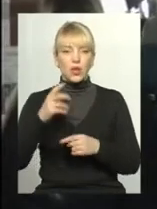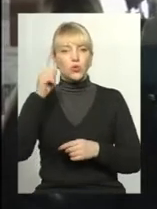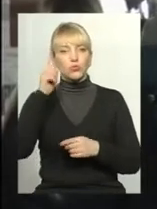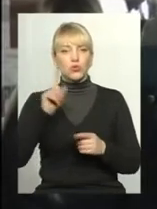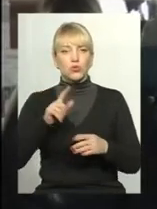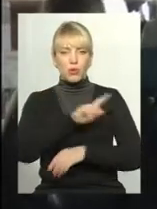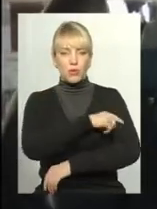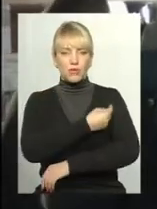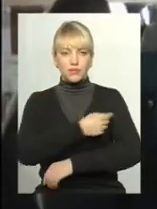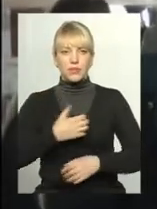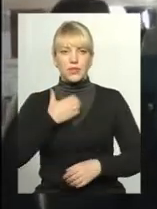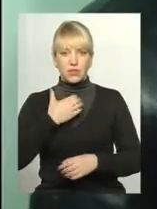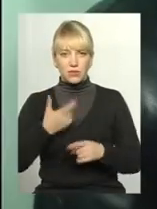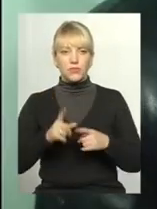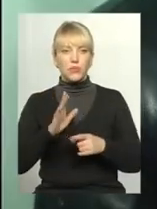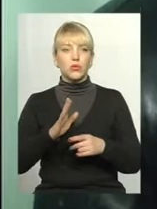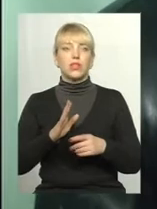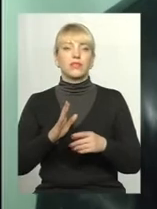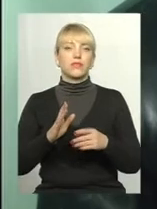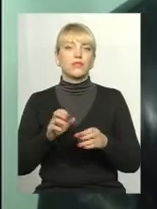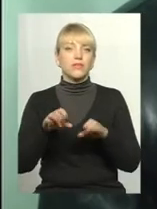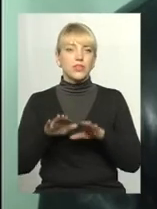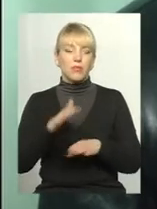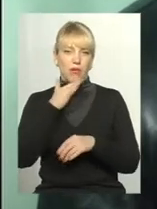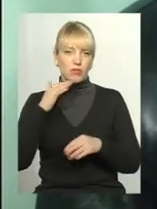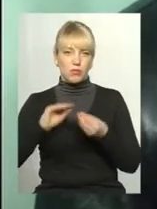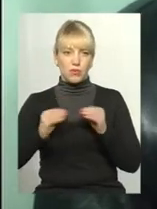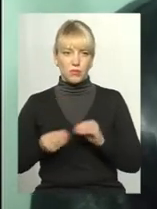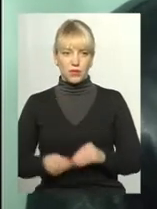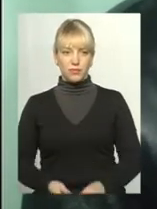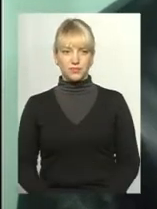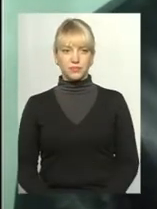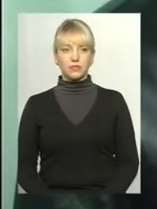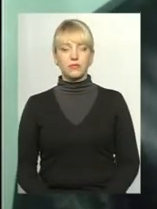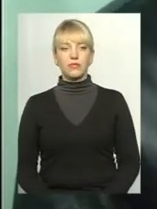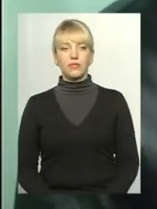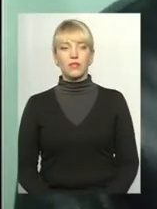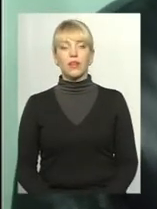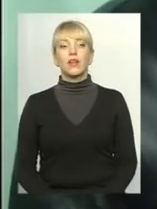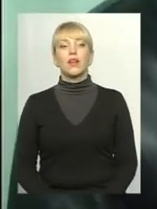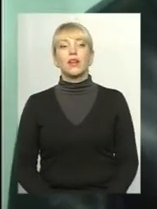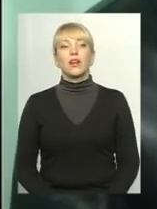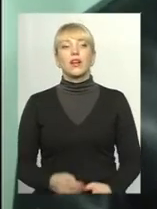медицина вирішить більшість проблем. Безумовно, медична реформа повинна бути, так?